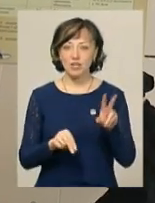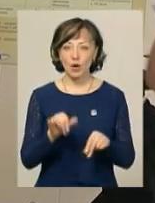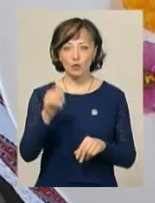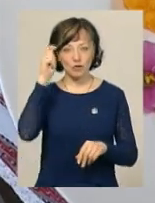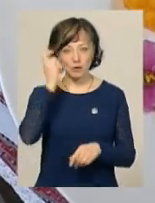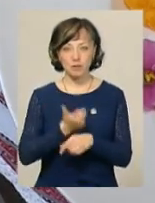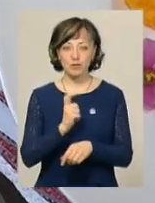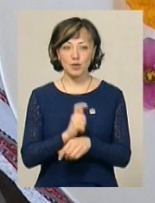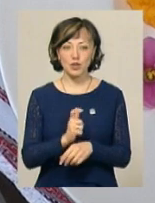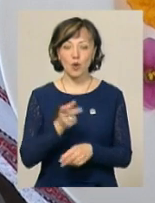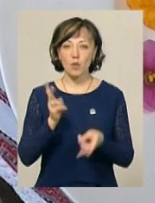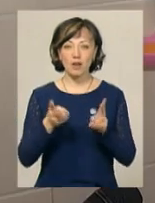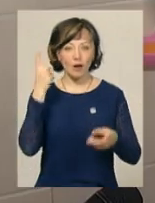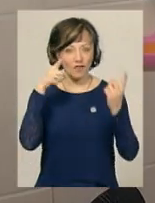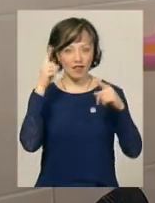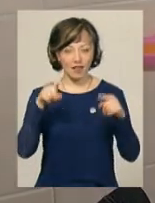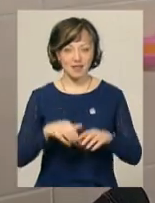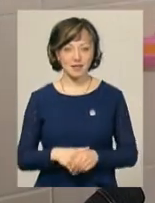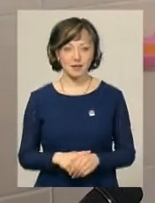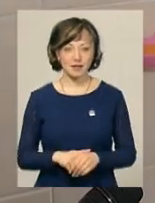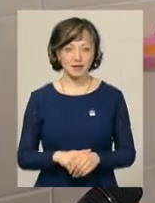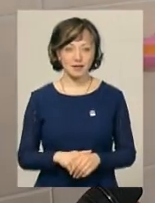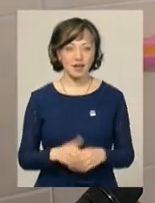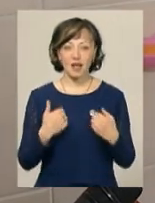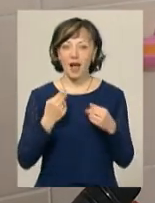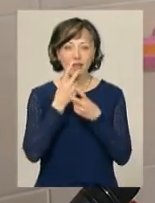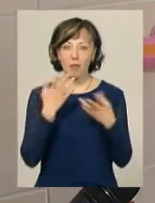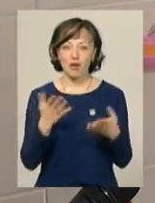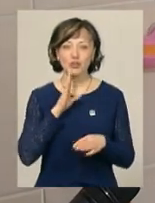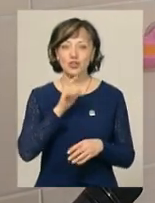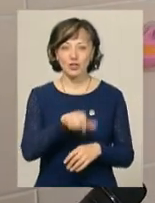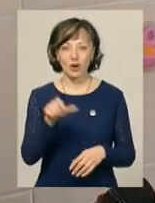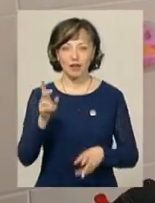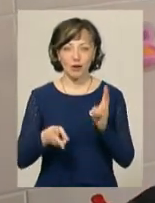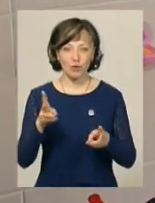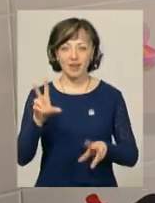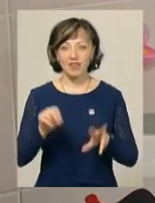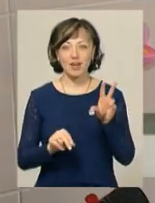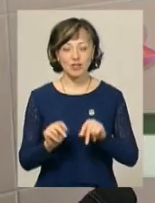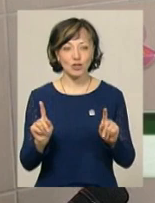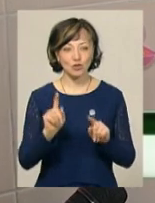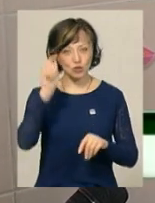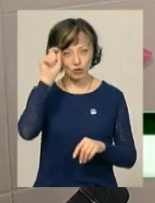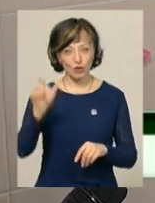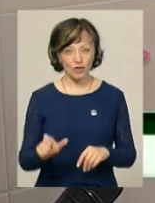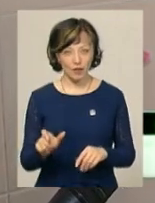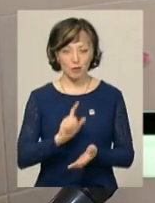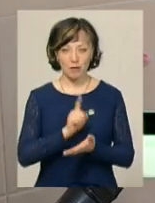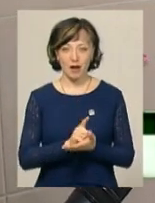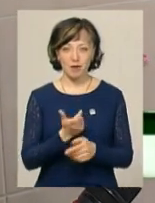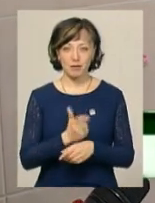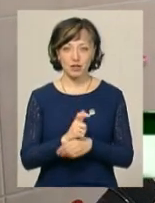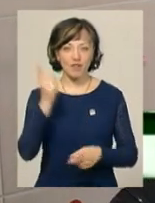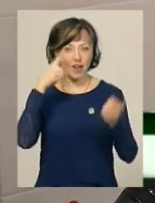у чоловіків більше кулінарної фантазії. Я не бачу жінок на кухні. Я вважаю, що чоловік має